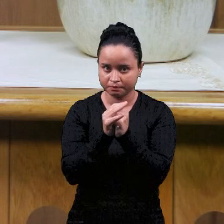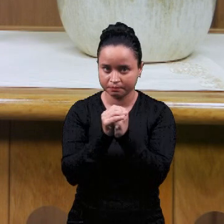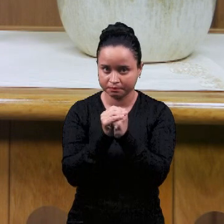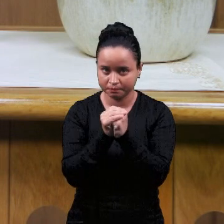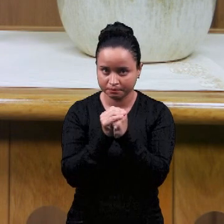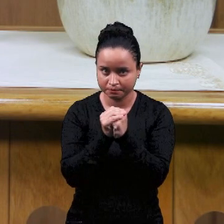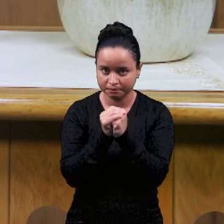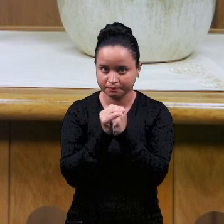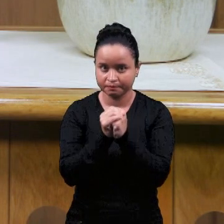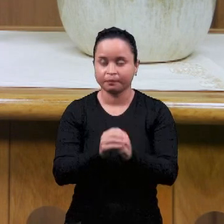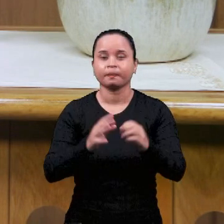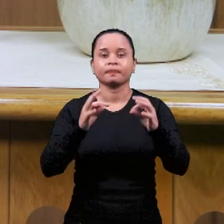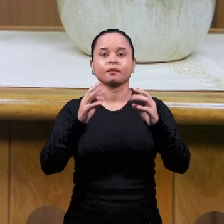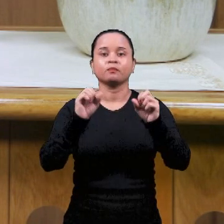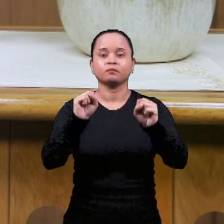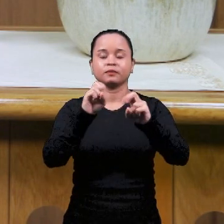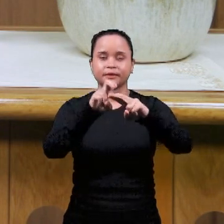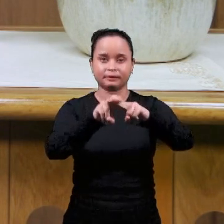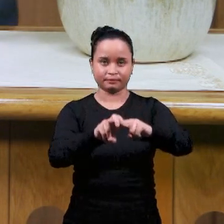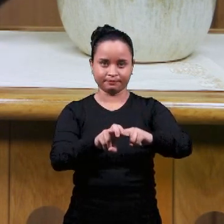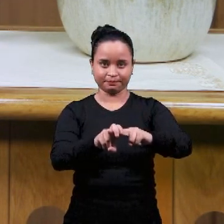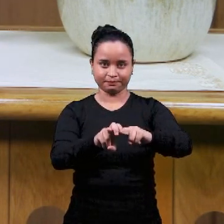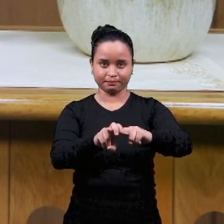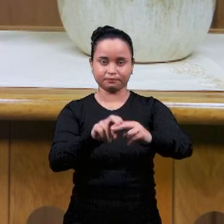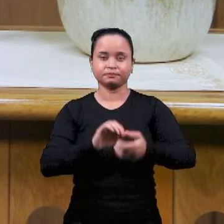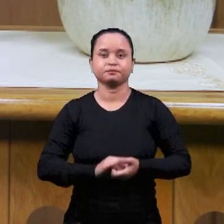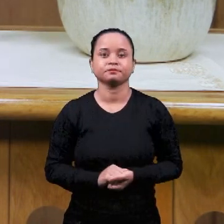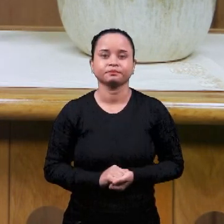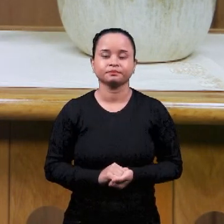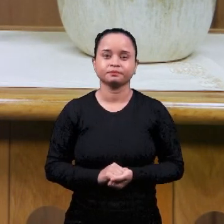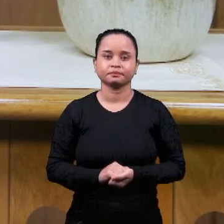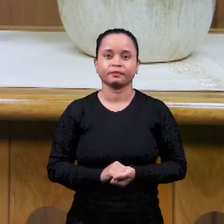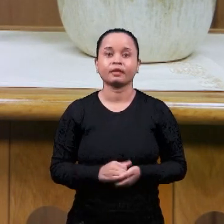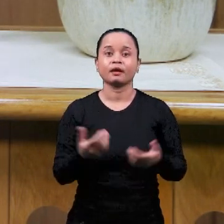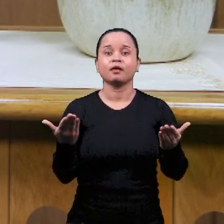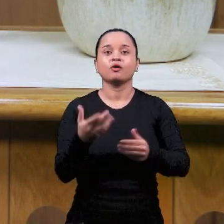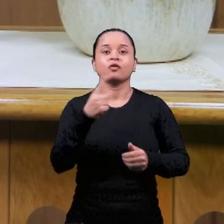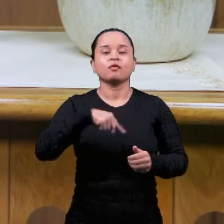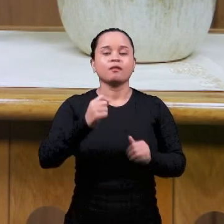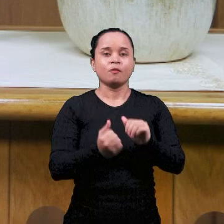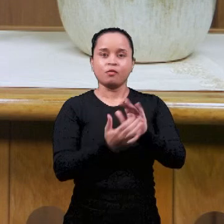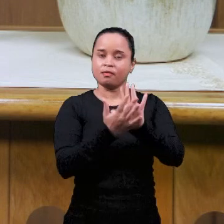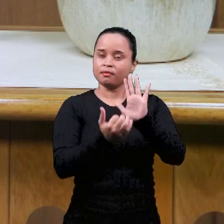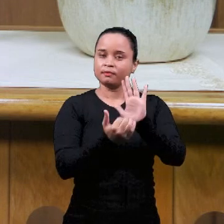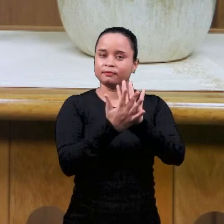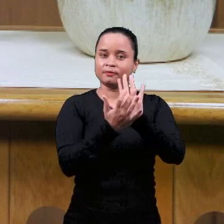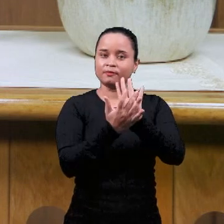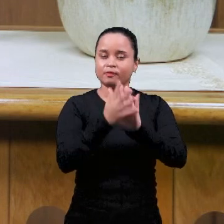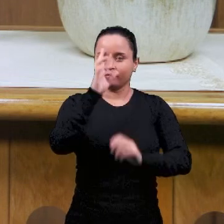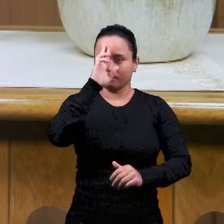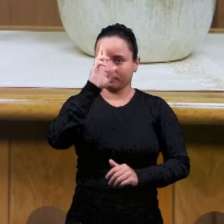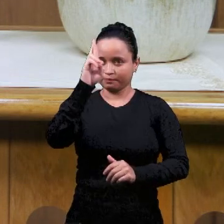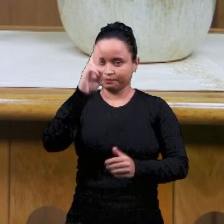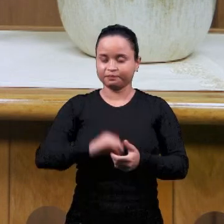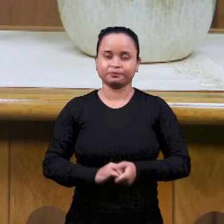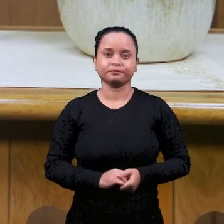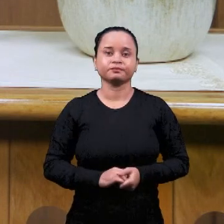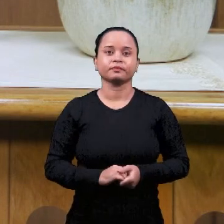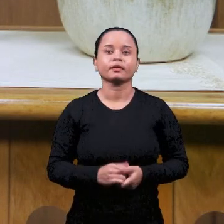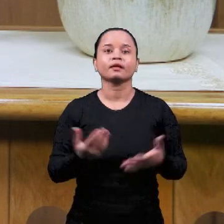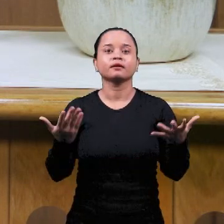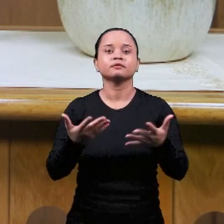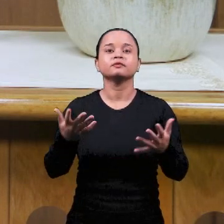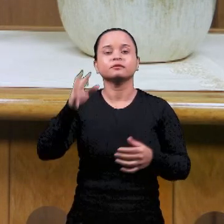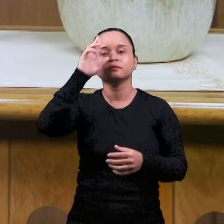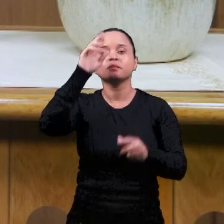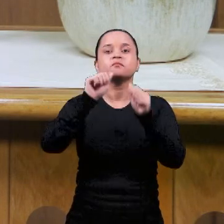Аминь. Можете присаживаться. И мы прославим Господа. Господь дает